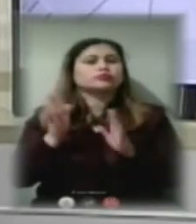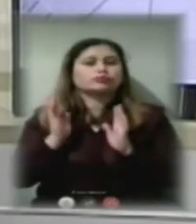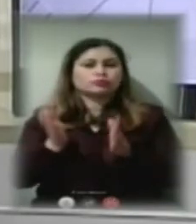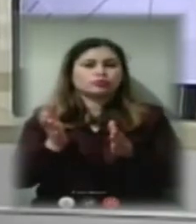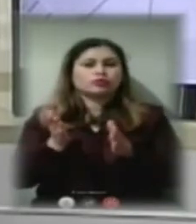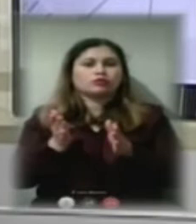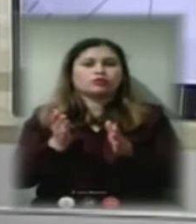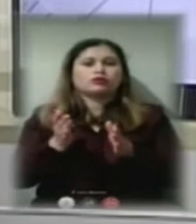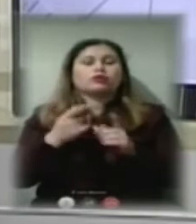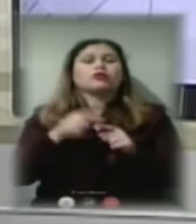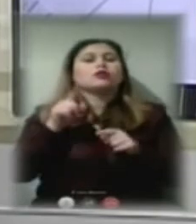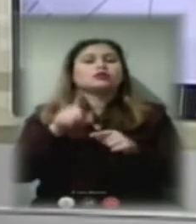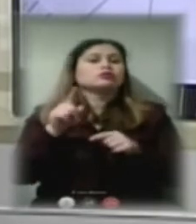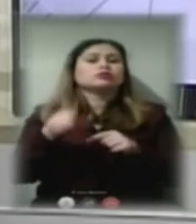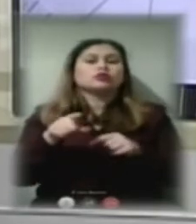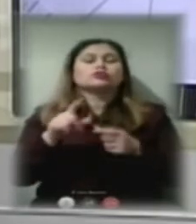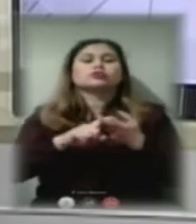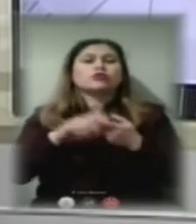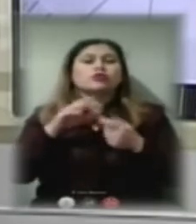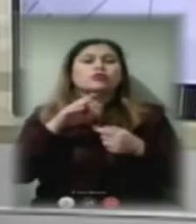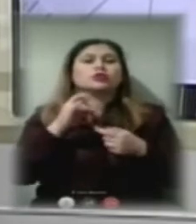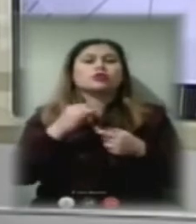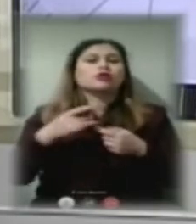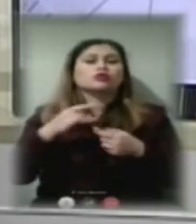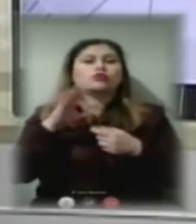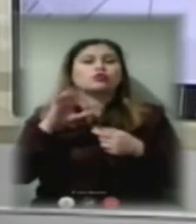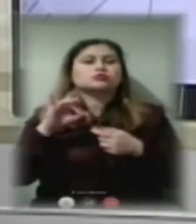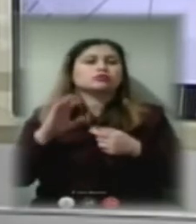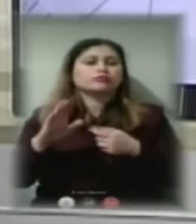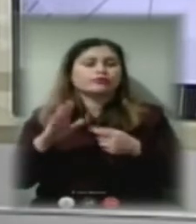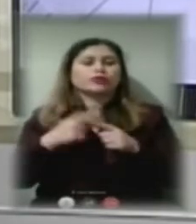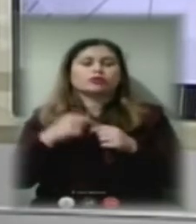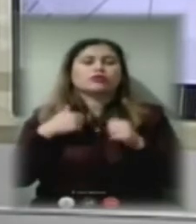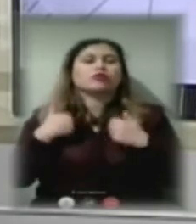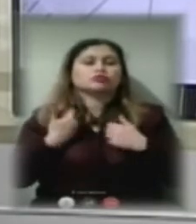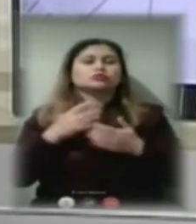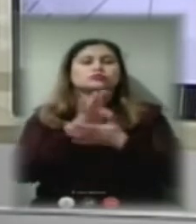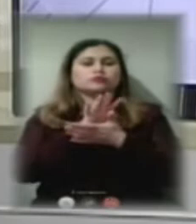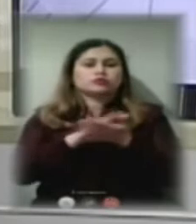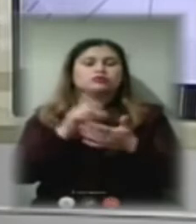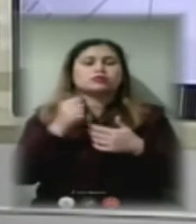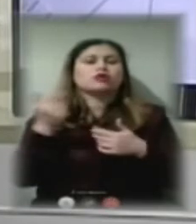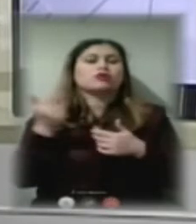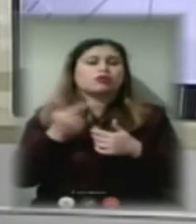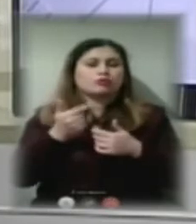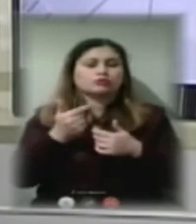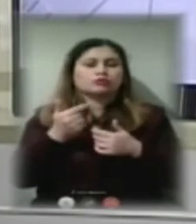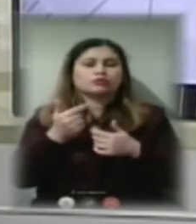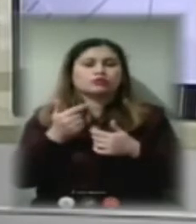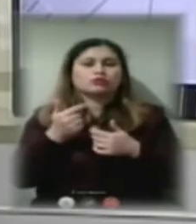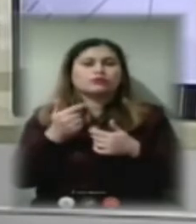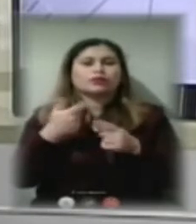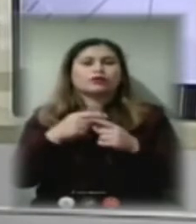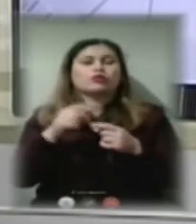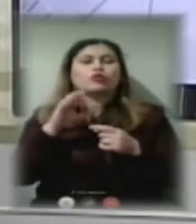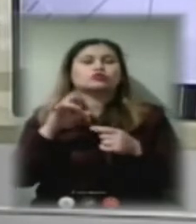Те, що стосується мікрорайону Острову, я просто хочу вибачитись перед городянами, островітянами, тому